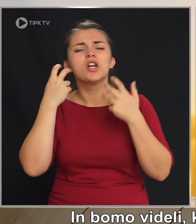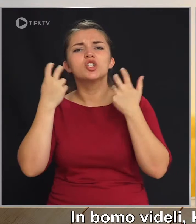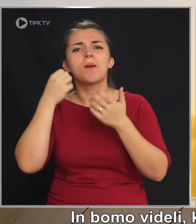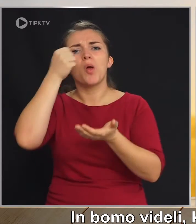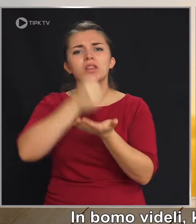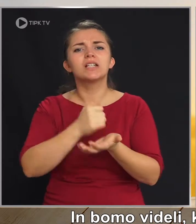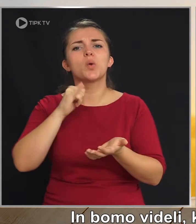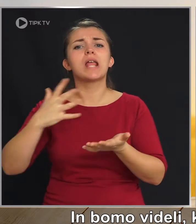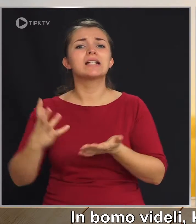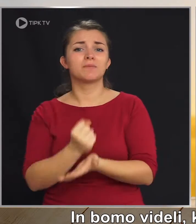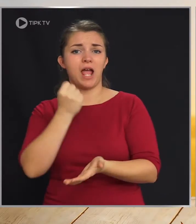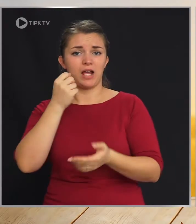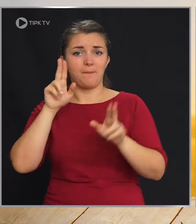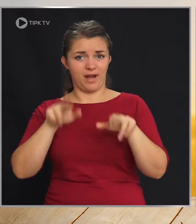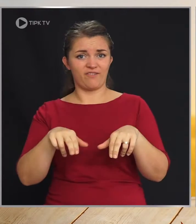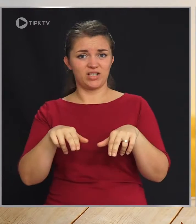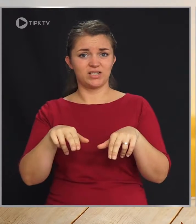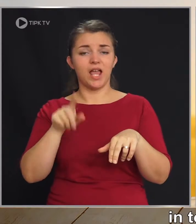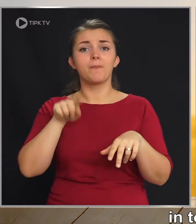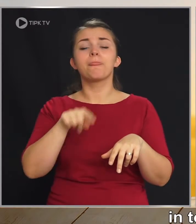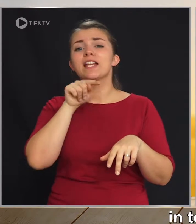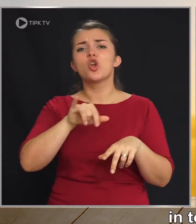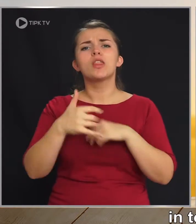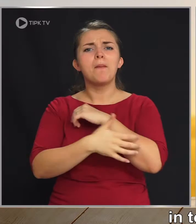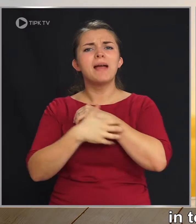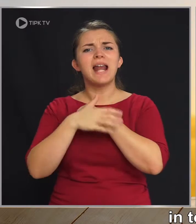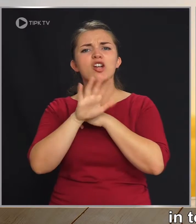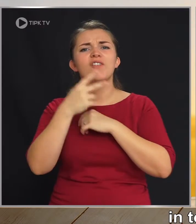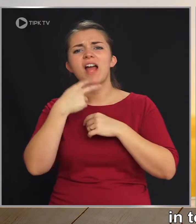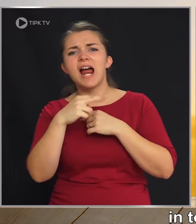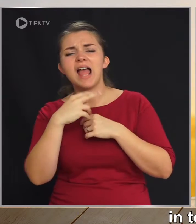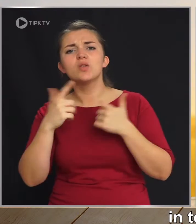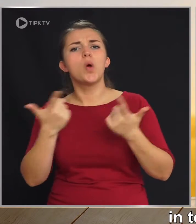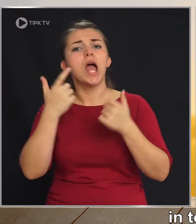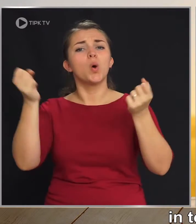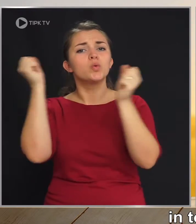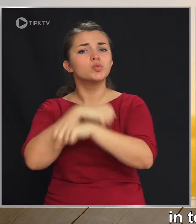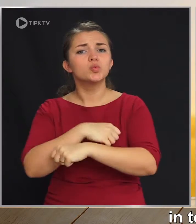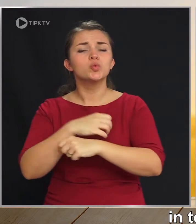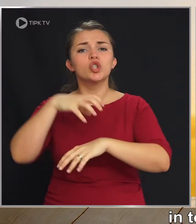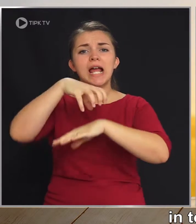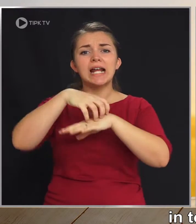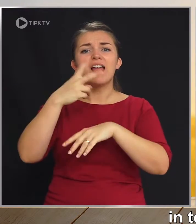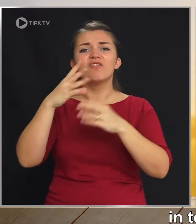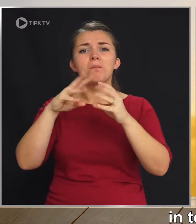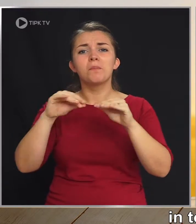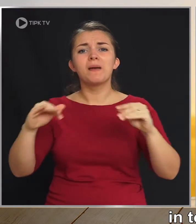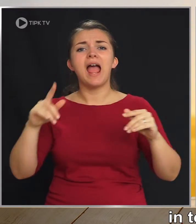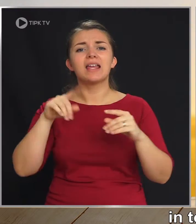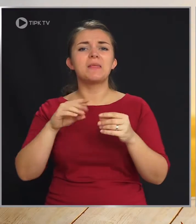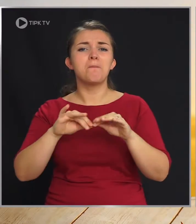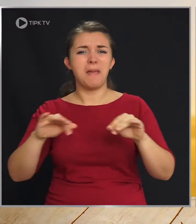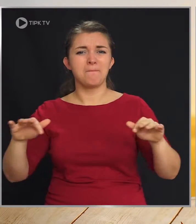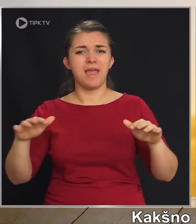potrditev, da zmaga pravica. In to, da beračova kletev lahko zruši grad v prah in